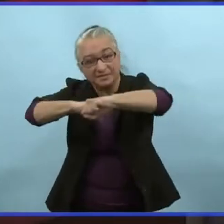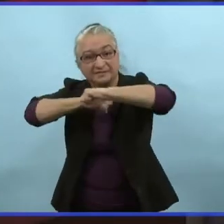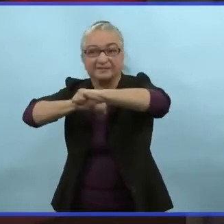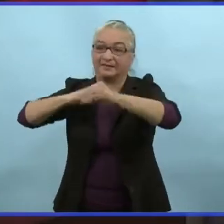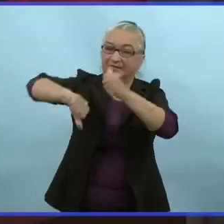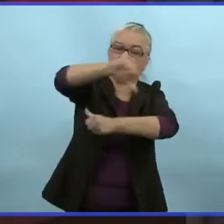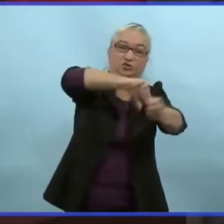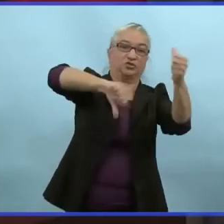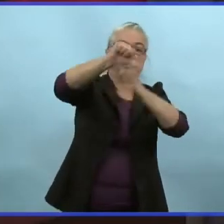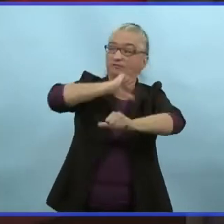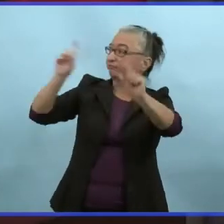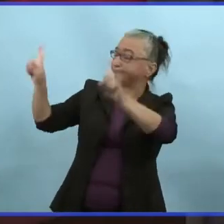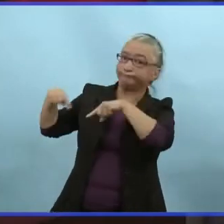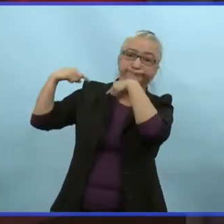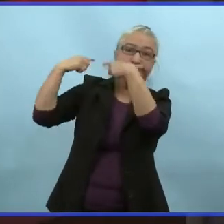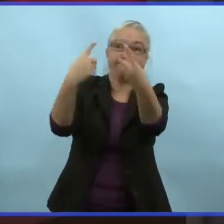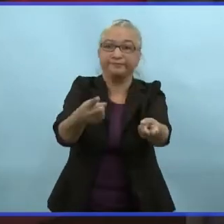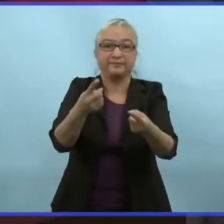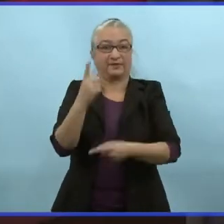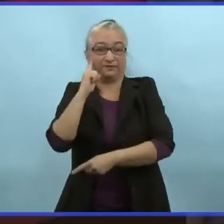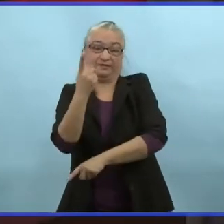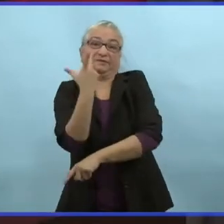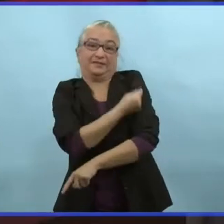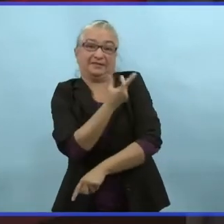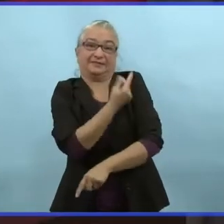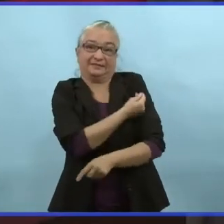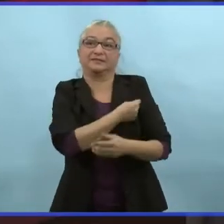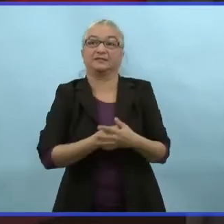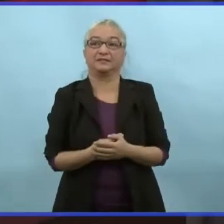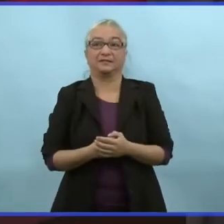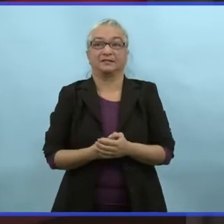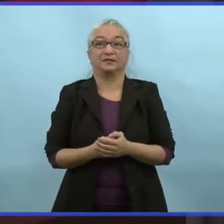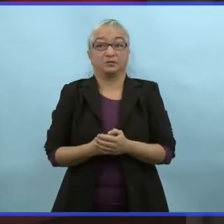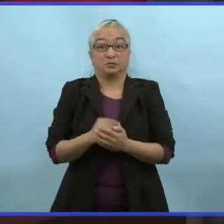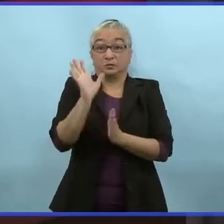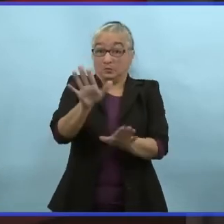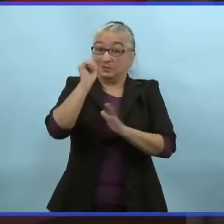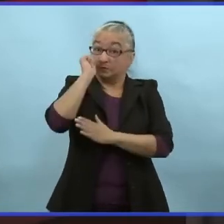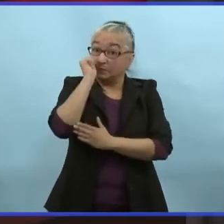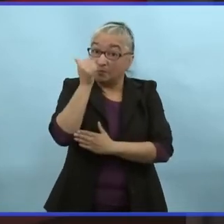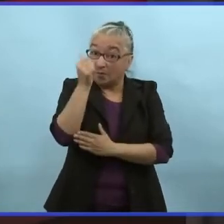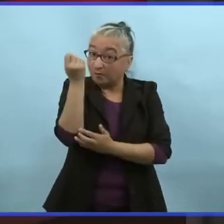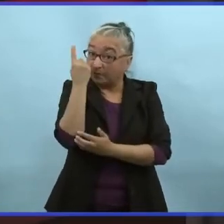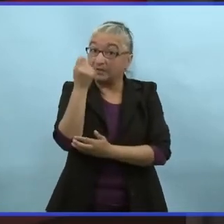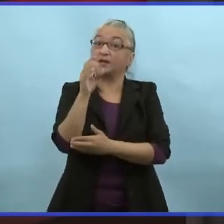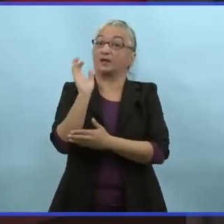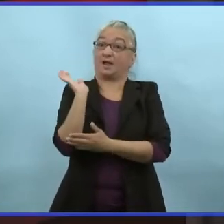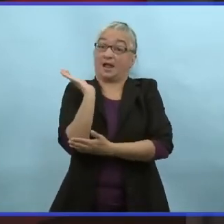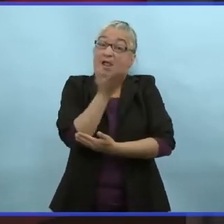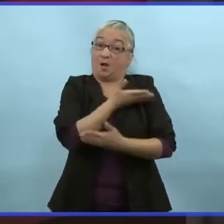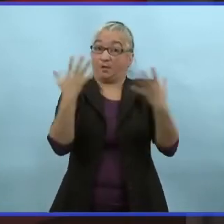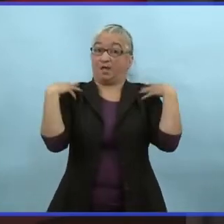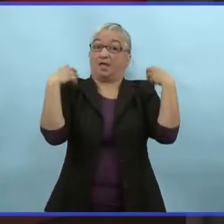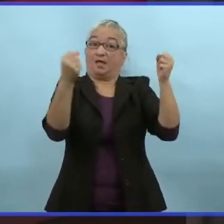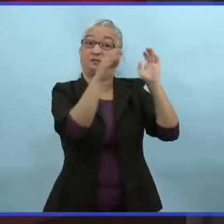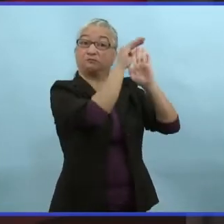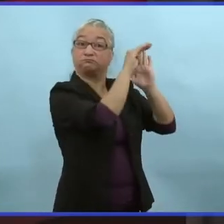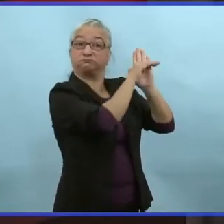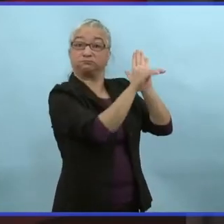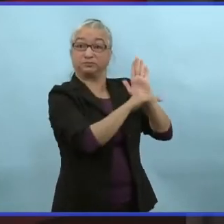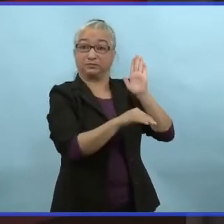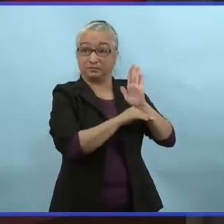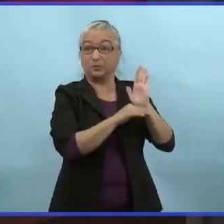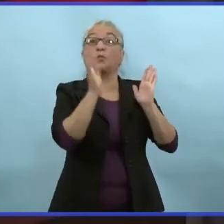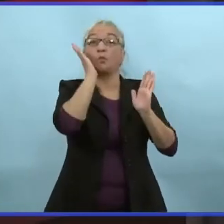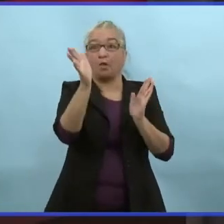de santé publique nous permettent aussi de protéger les uns les autres au cours des 19 derniers mois. Les ordres en cours expirent demain matin,